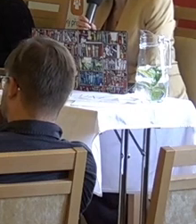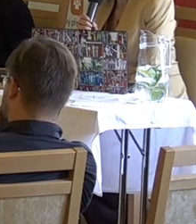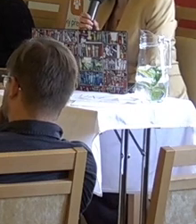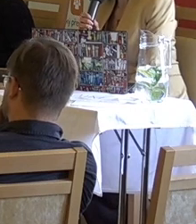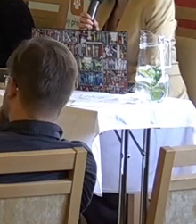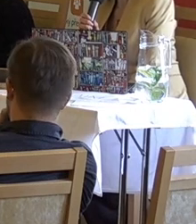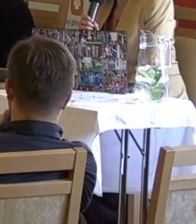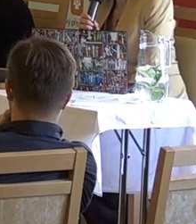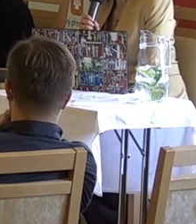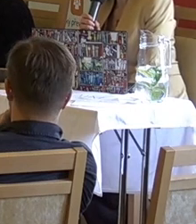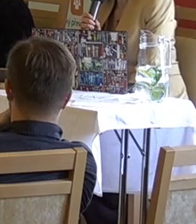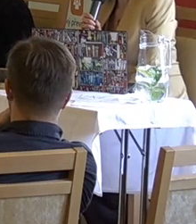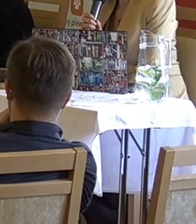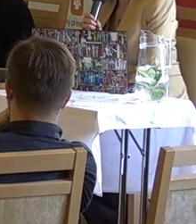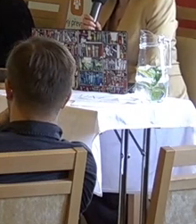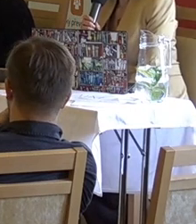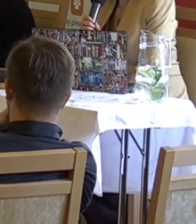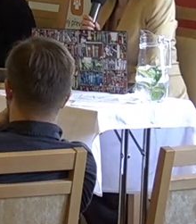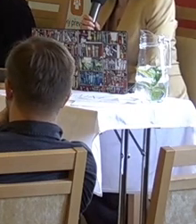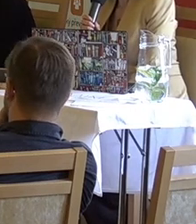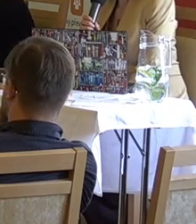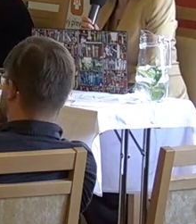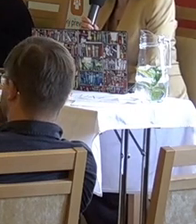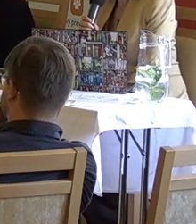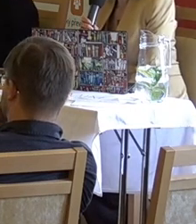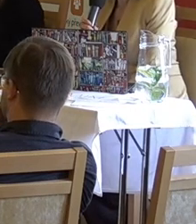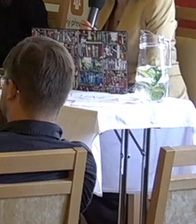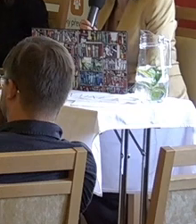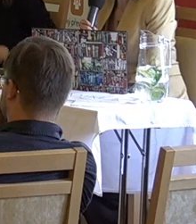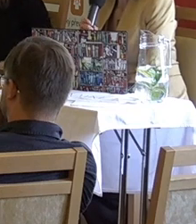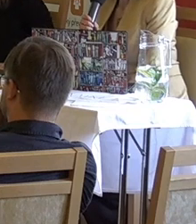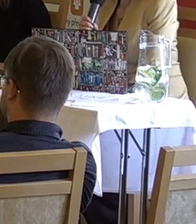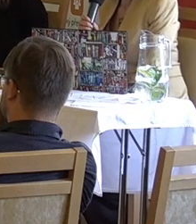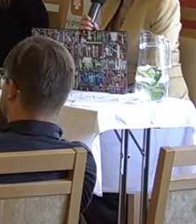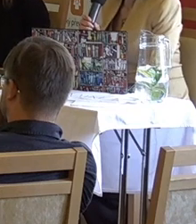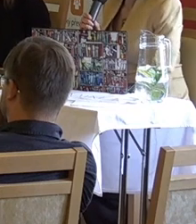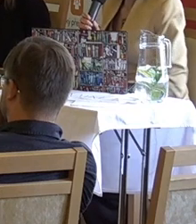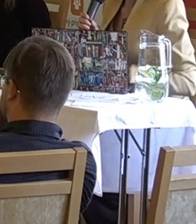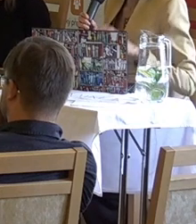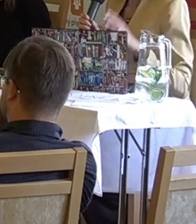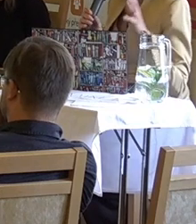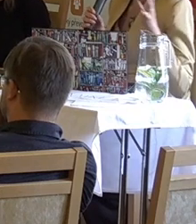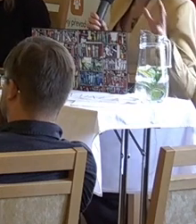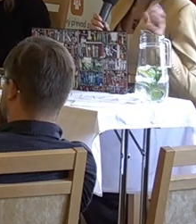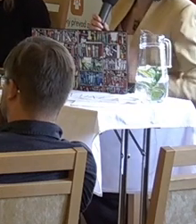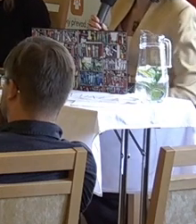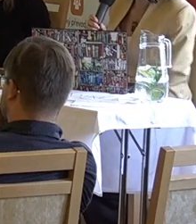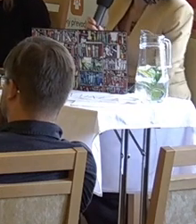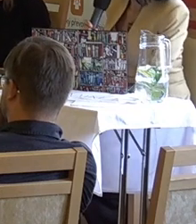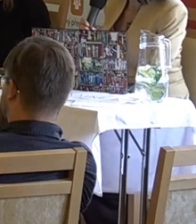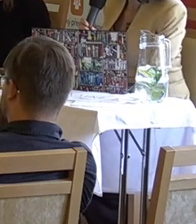zároveň i na pozici viceprezidenta Vodafonu Česká republika. Já bych se nejdřív zeptala z pozice